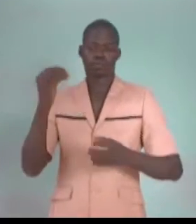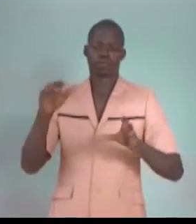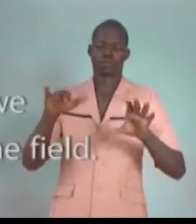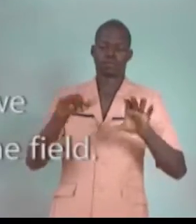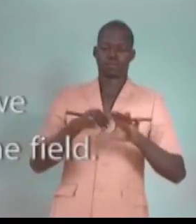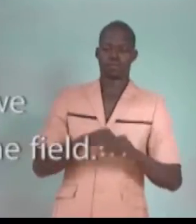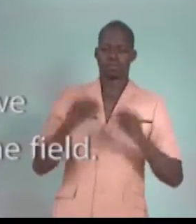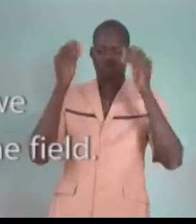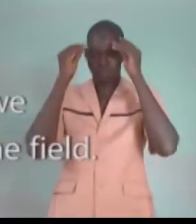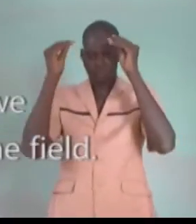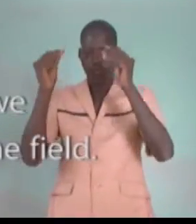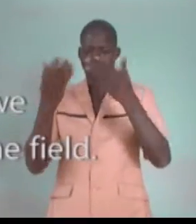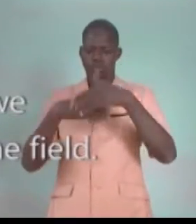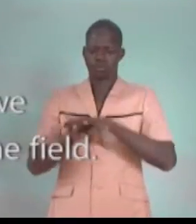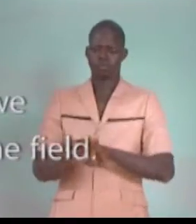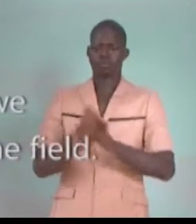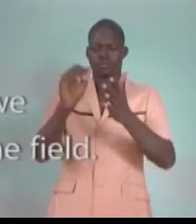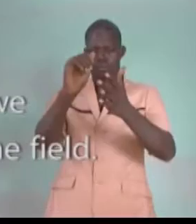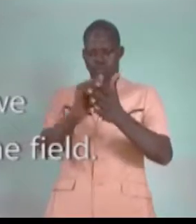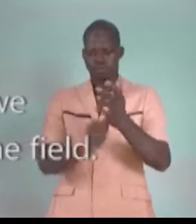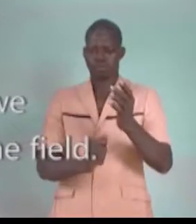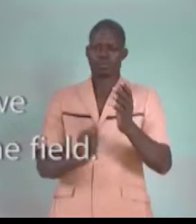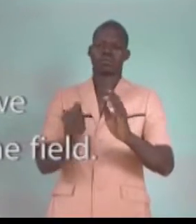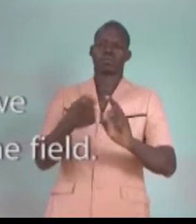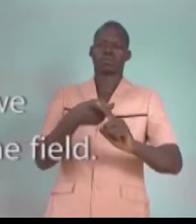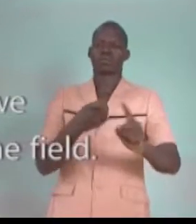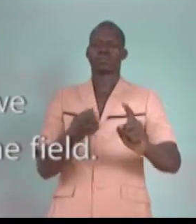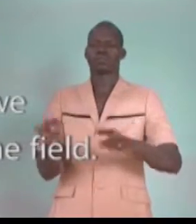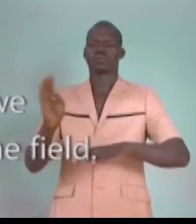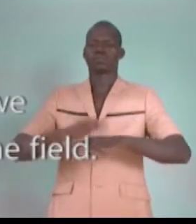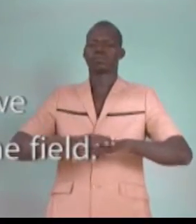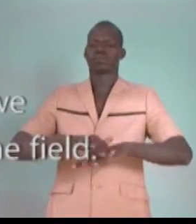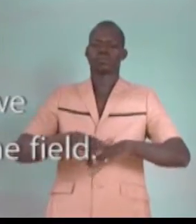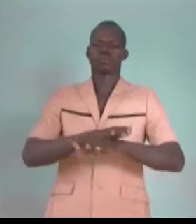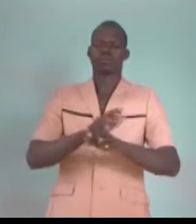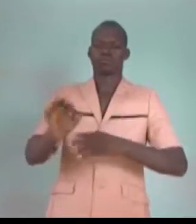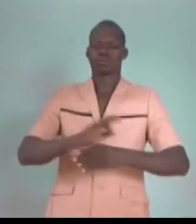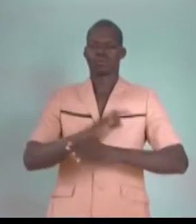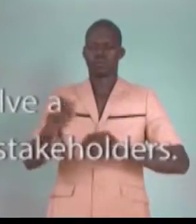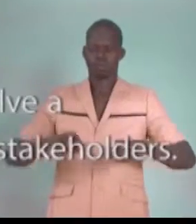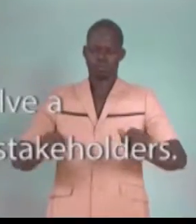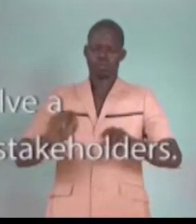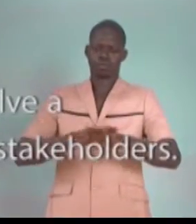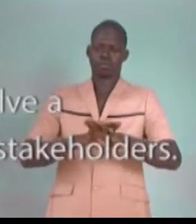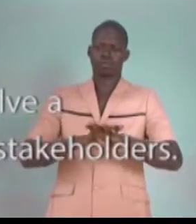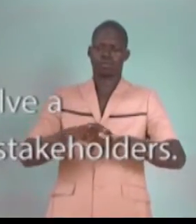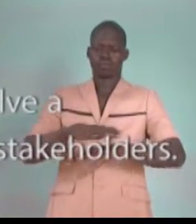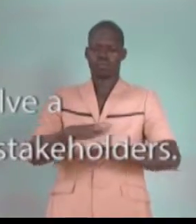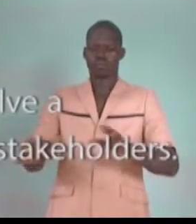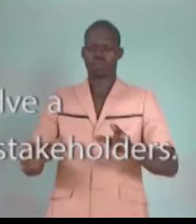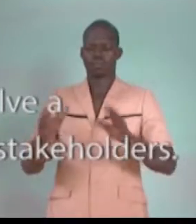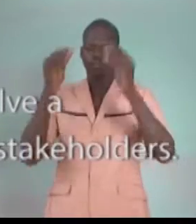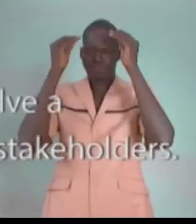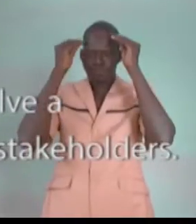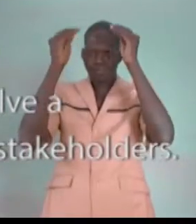inclusive, ce qui va réduire les ressources que nous mettons sur la formation continue sur le terrain. L'éducation inclusive,